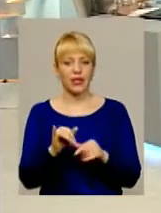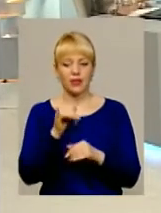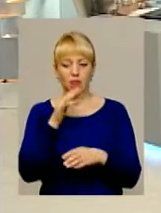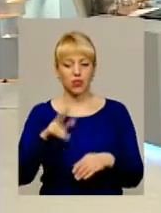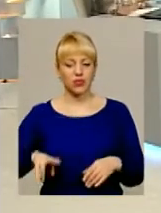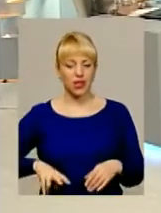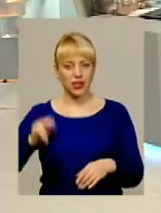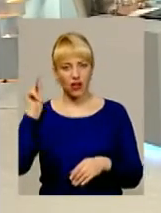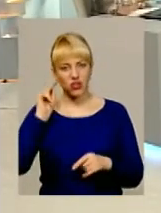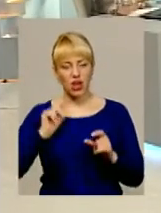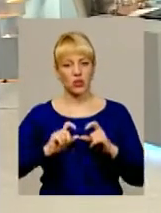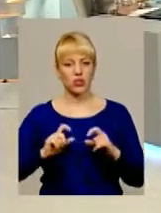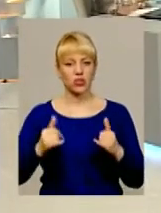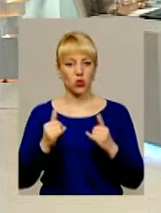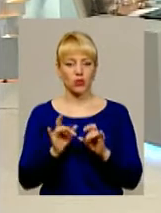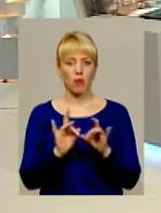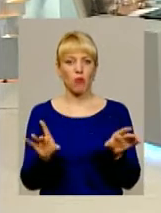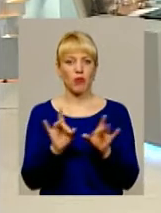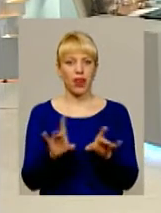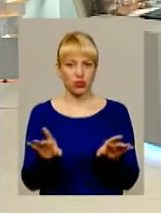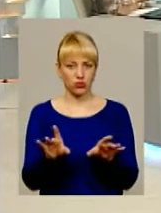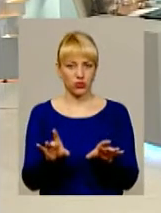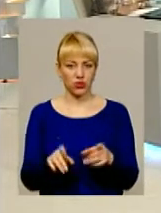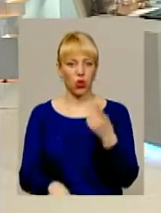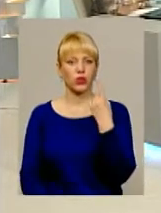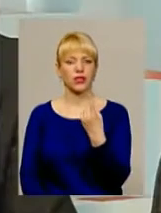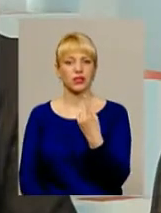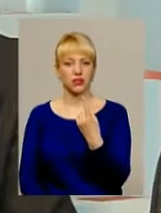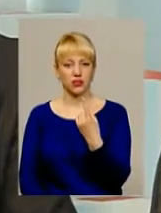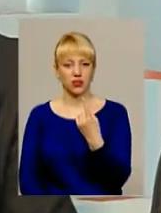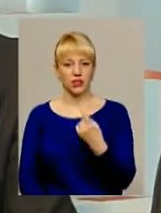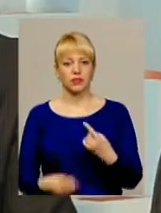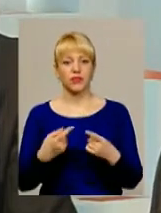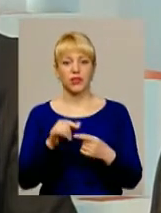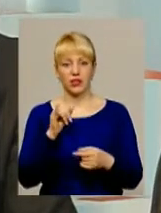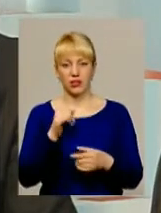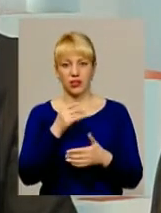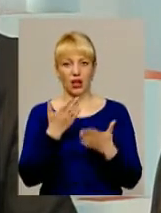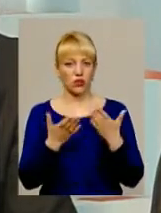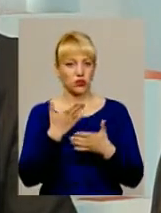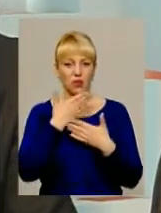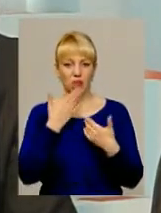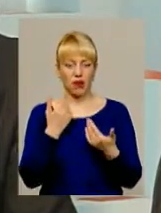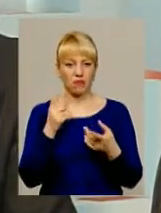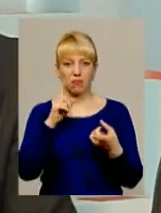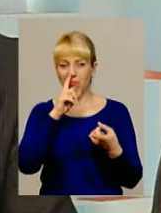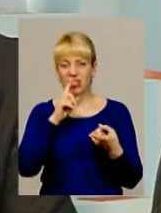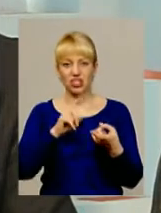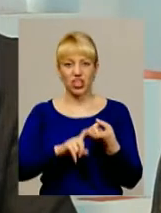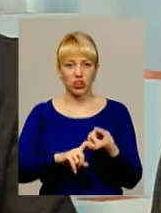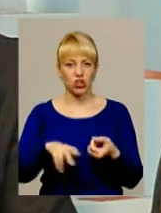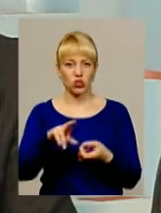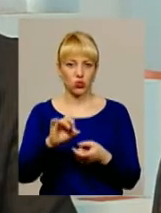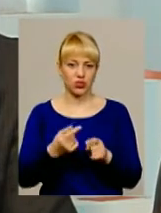навчального закладу сьогодні пояснювати, один пояснювати, тим бачить, якщо він не мав ніякої причетності до